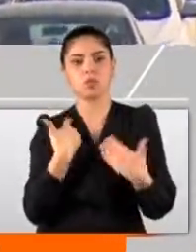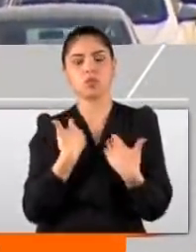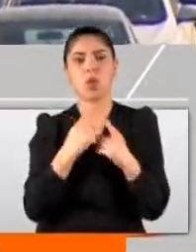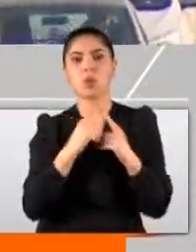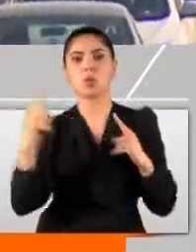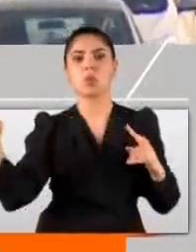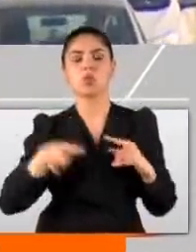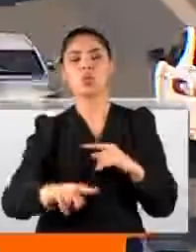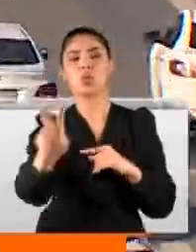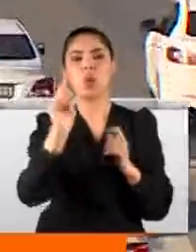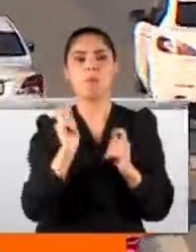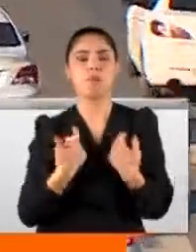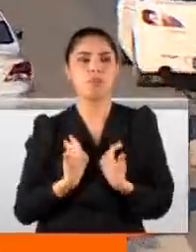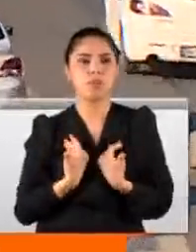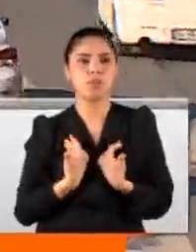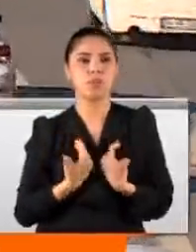uzun yol kat ediyoruz.